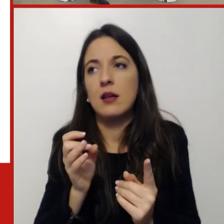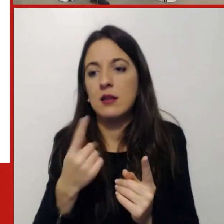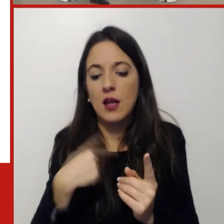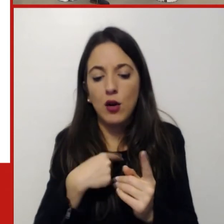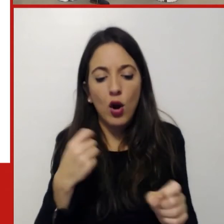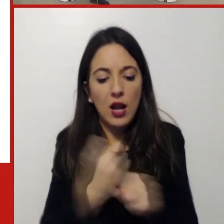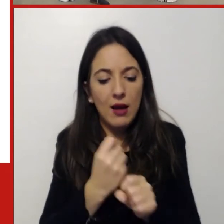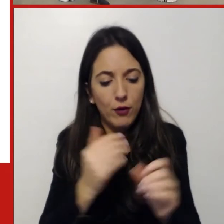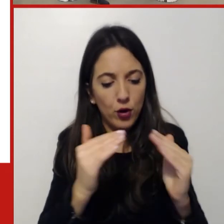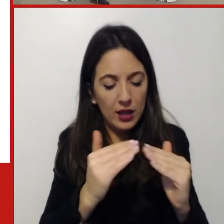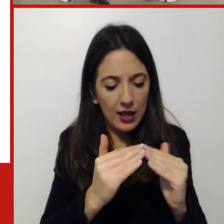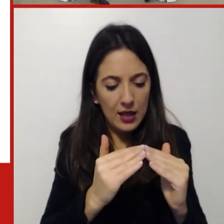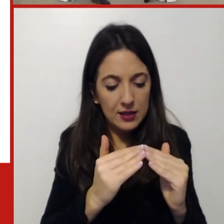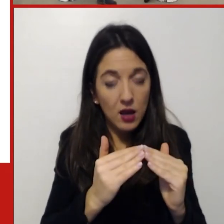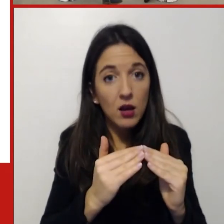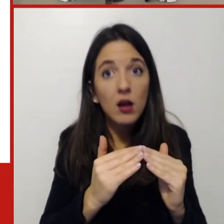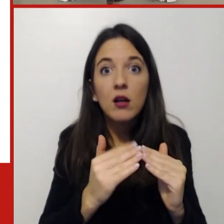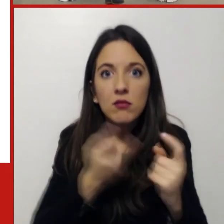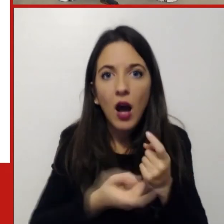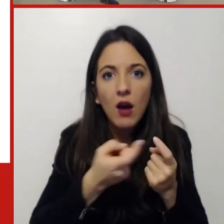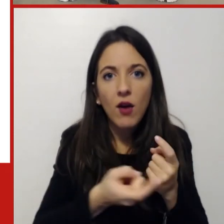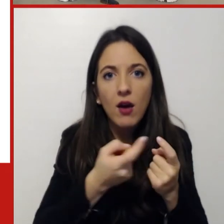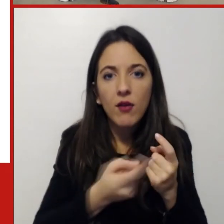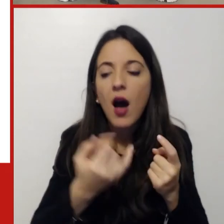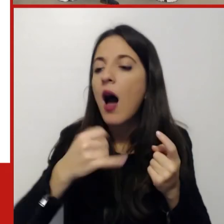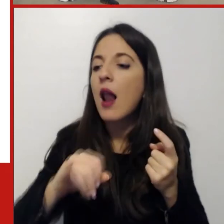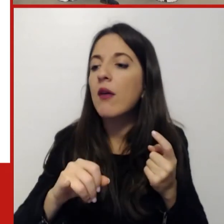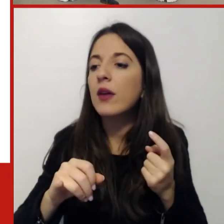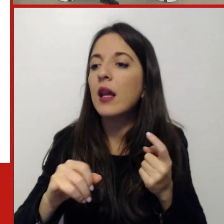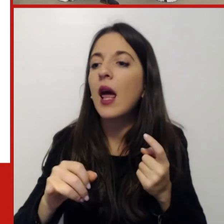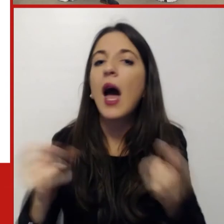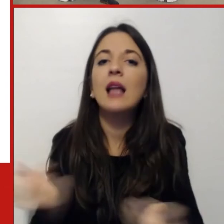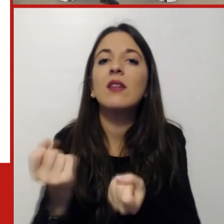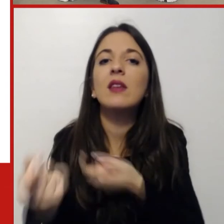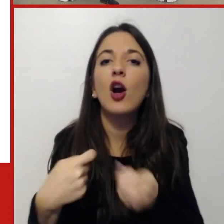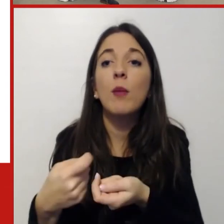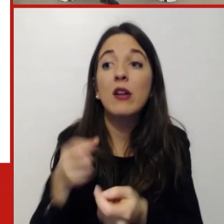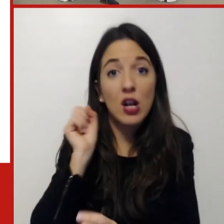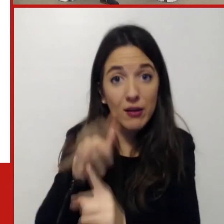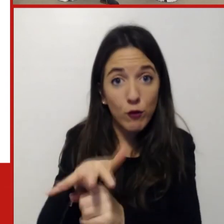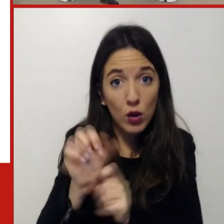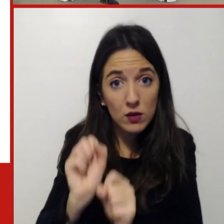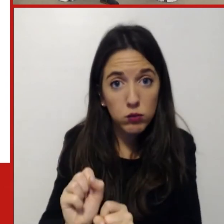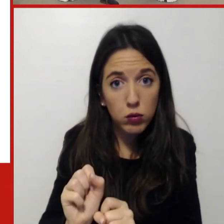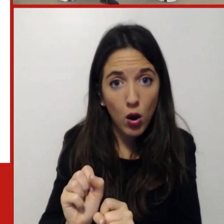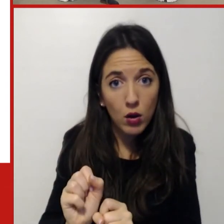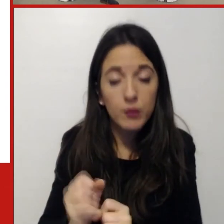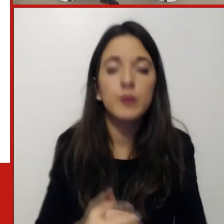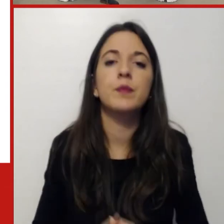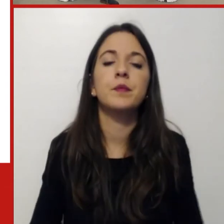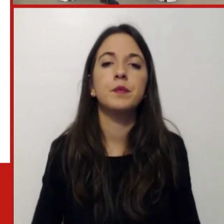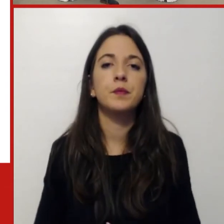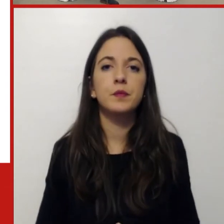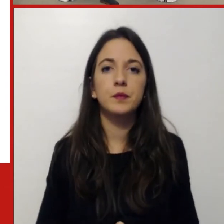so se è una riflessione generale che possa si sono due temi un pochino diversi proviamo a metterli assieme allora il primo